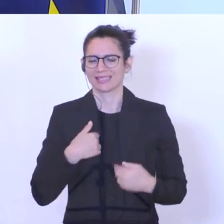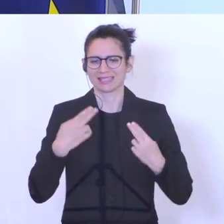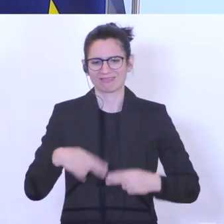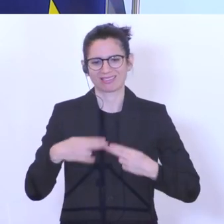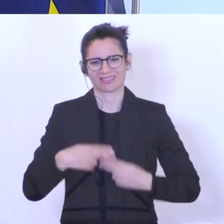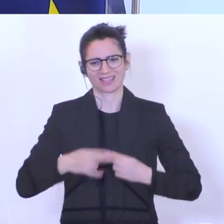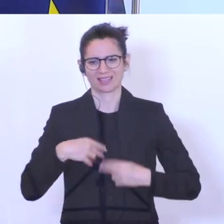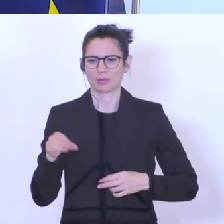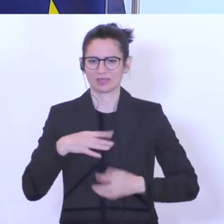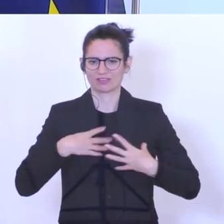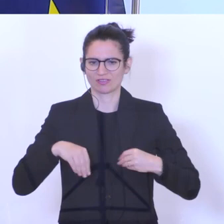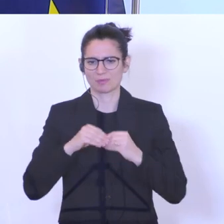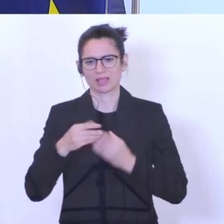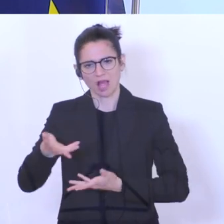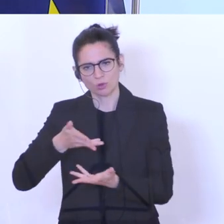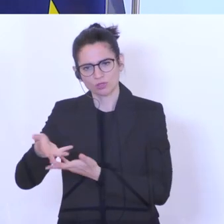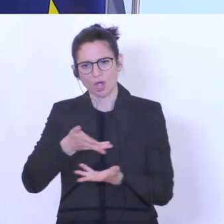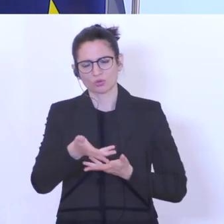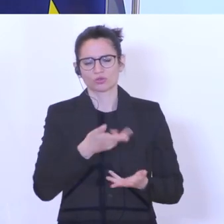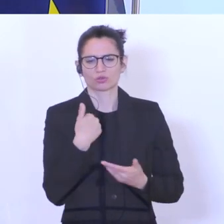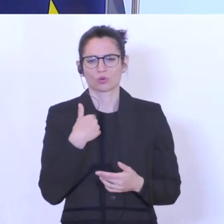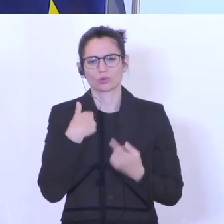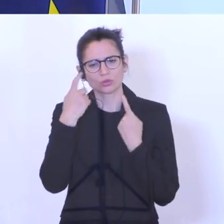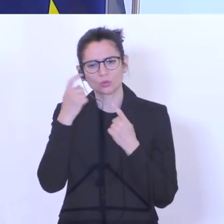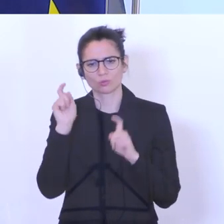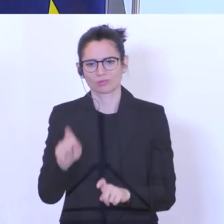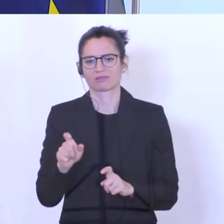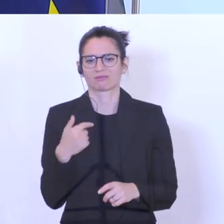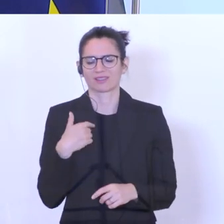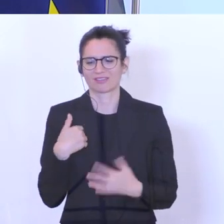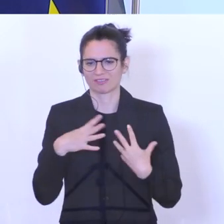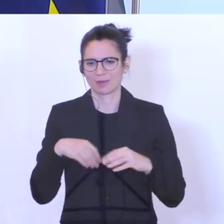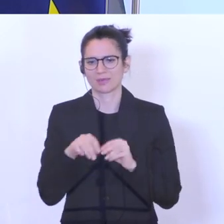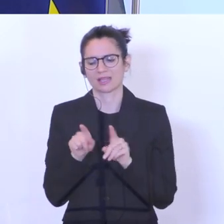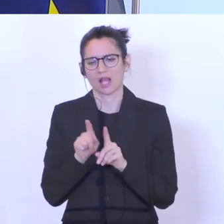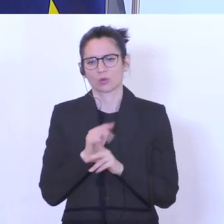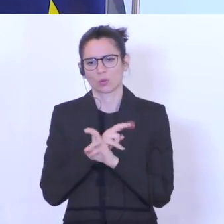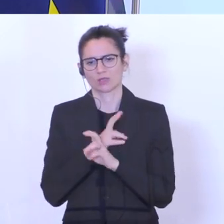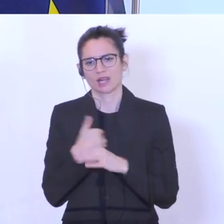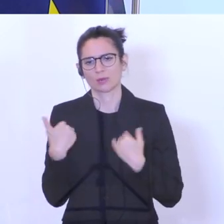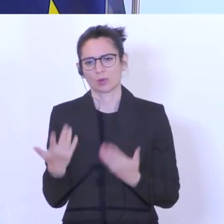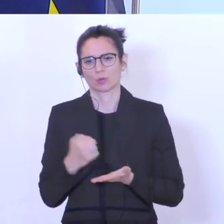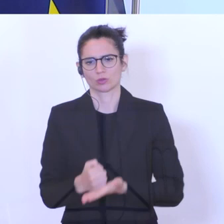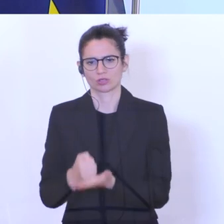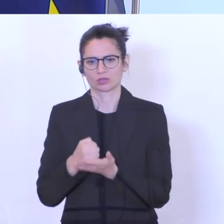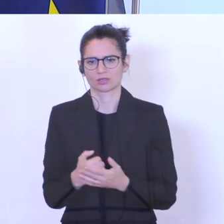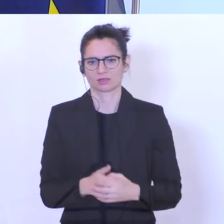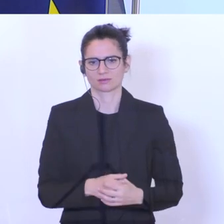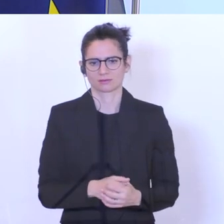in Gesprächen mit Familien sein und mich darum kümmern, dass sozusagen die Familien in Österreich Unterstützung bekommen.